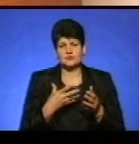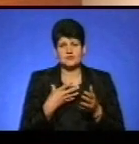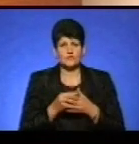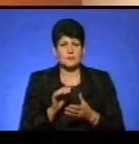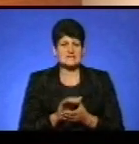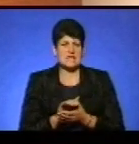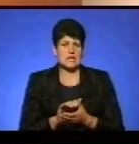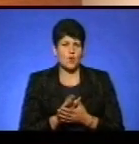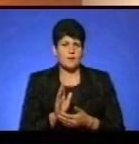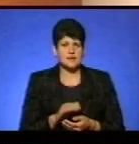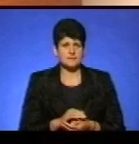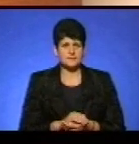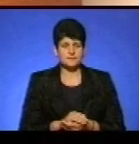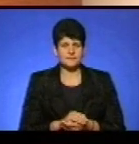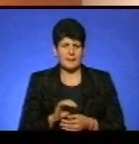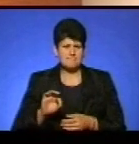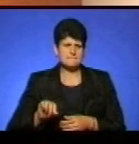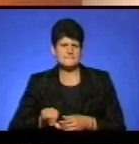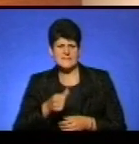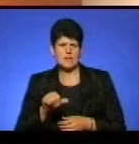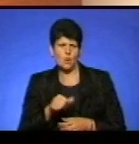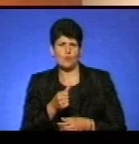знайомим, підколюю його.